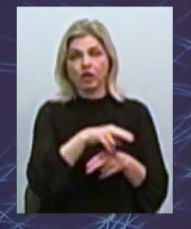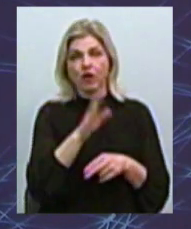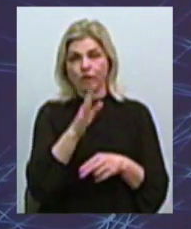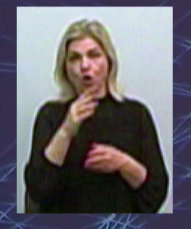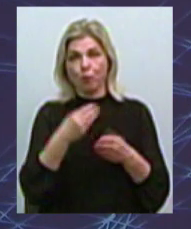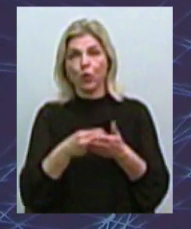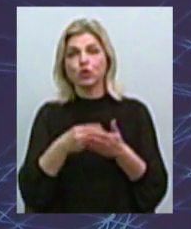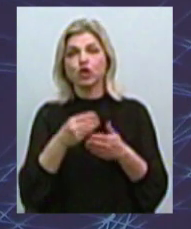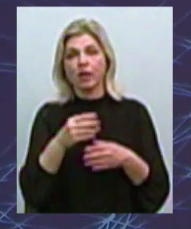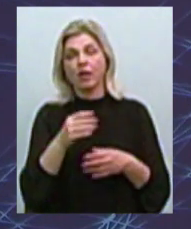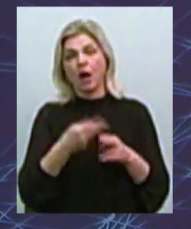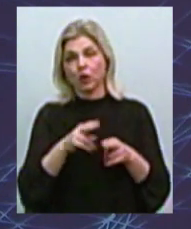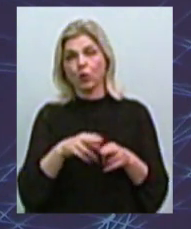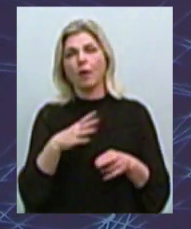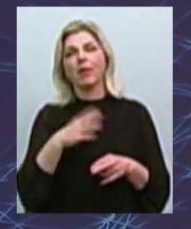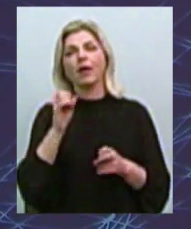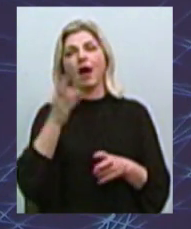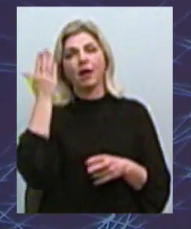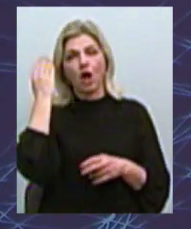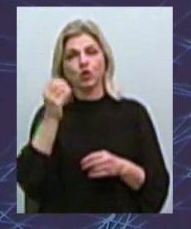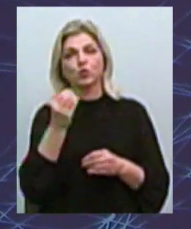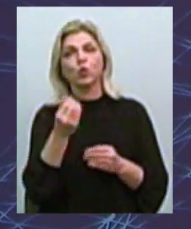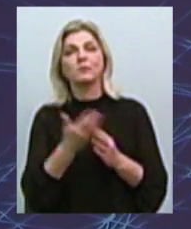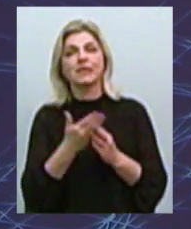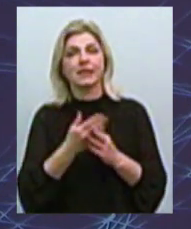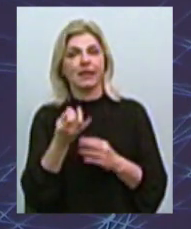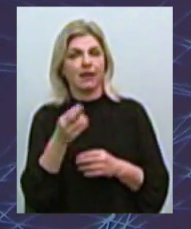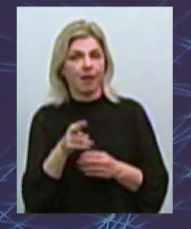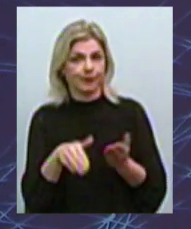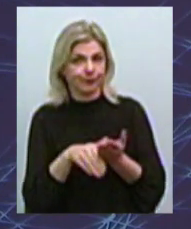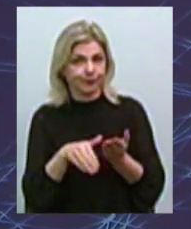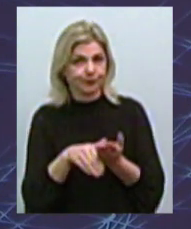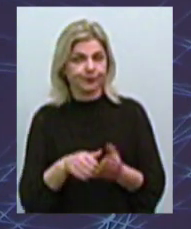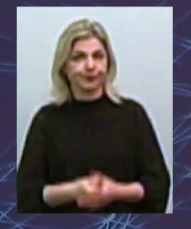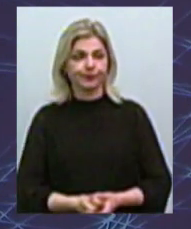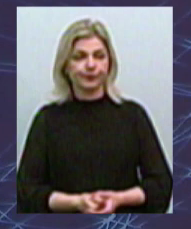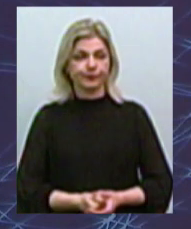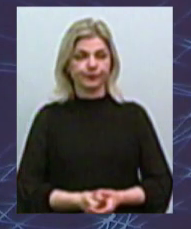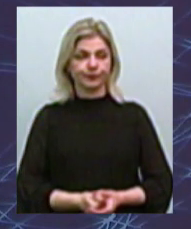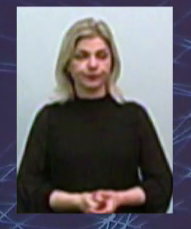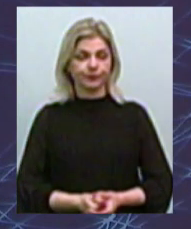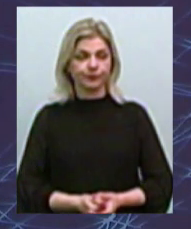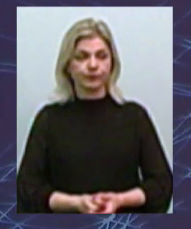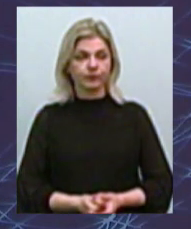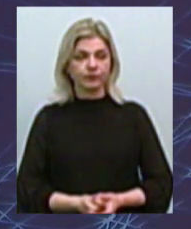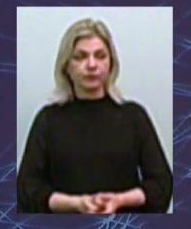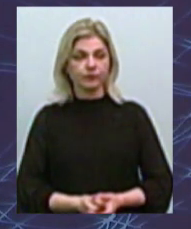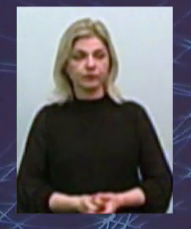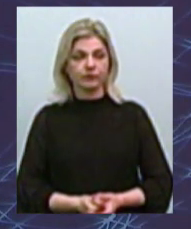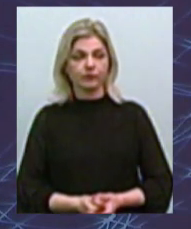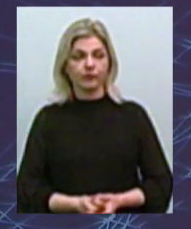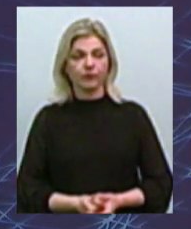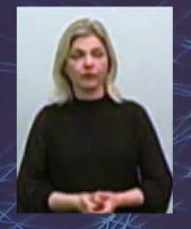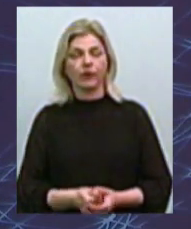які були по субсидіям. Що касається, субсидіанты наші більше